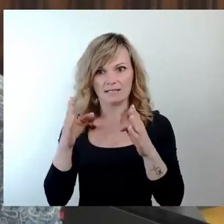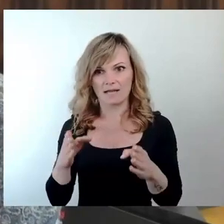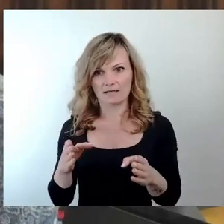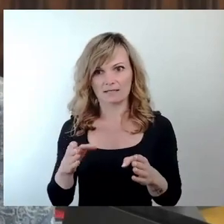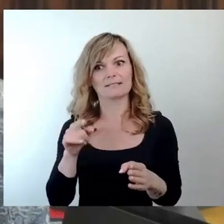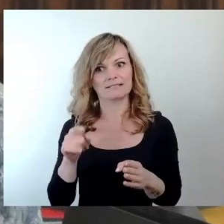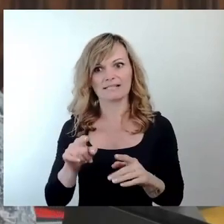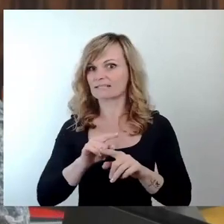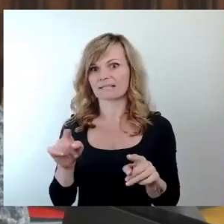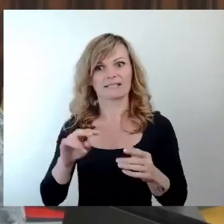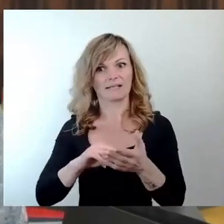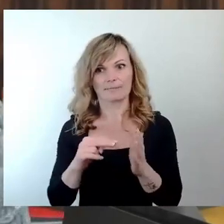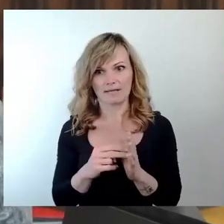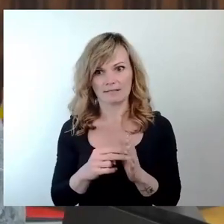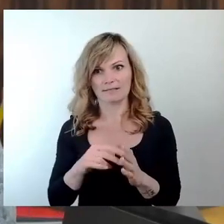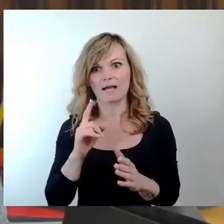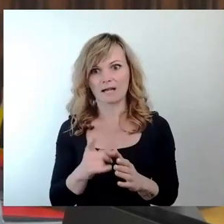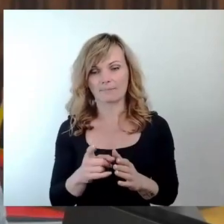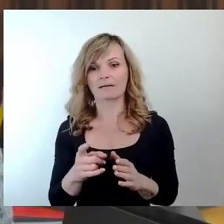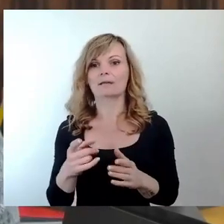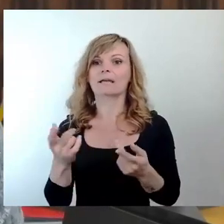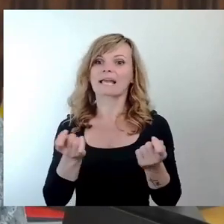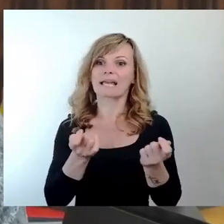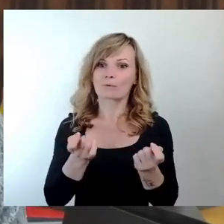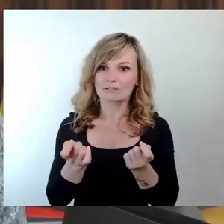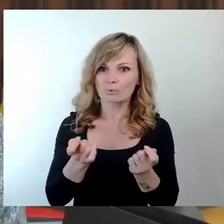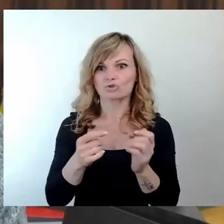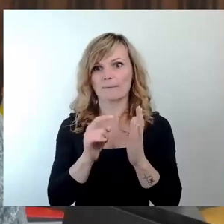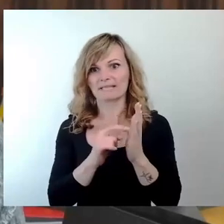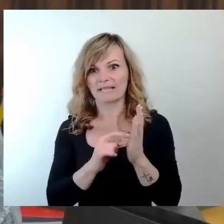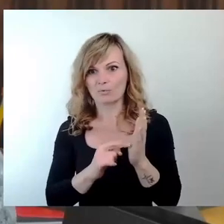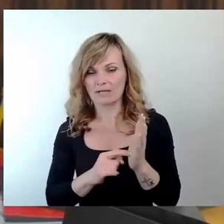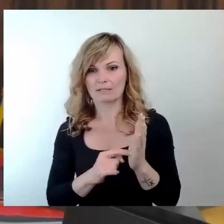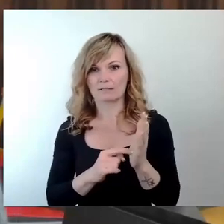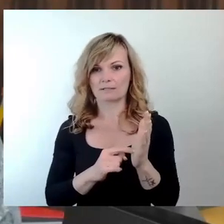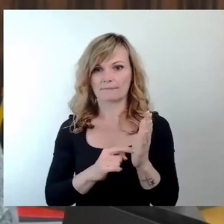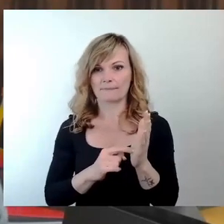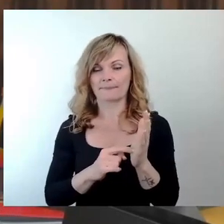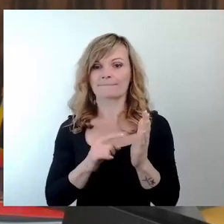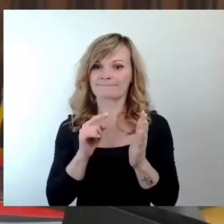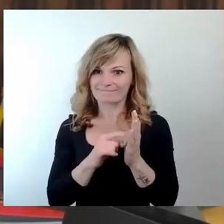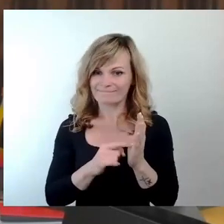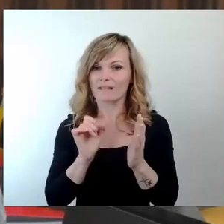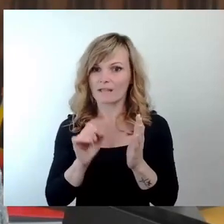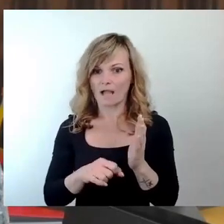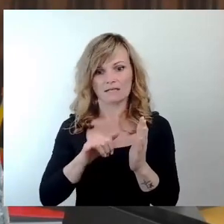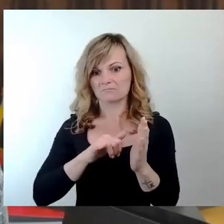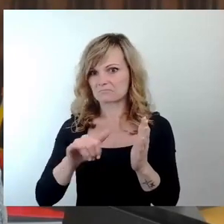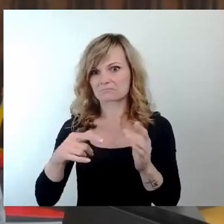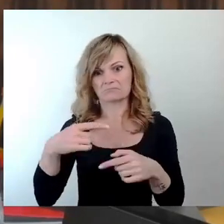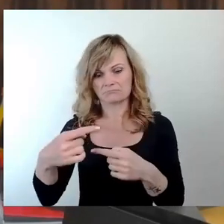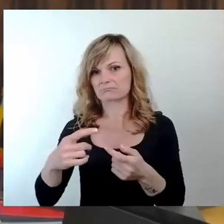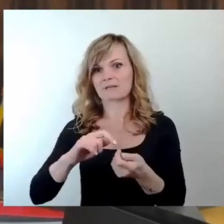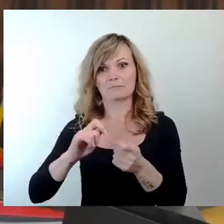sei, aber die regulatorischen Bedingungen sich jederzeit ändern könnten. Ferner gehen die